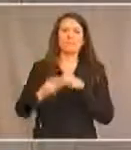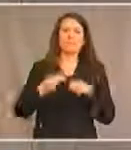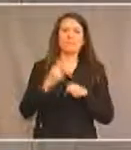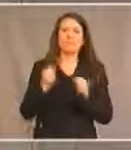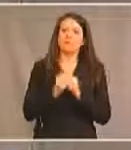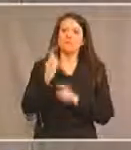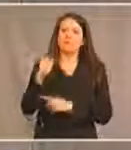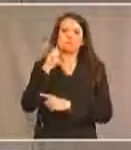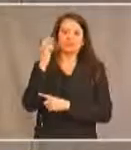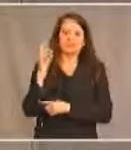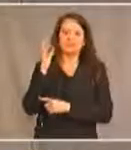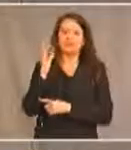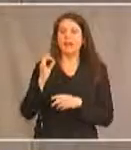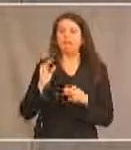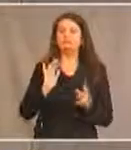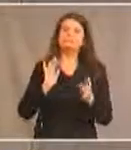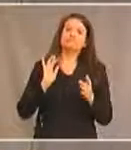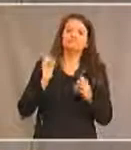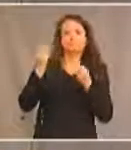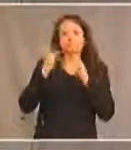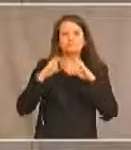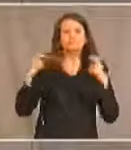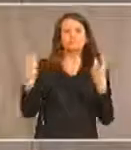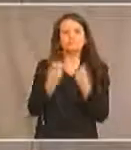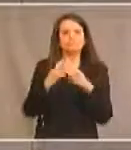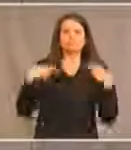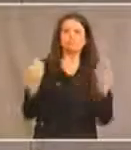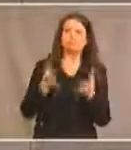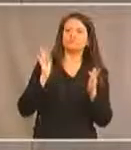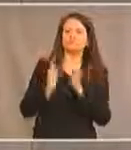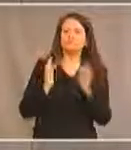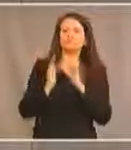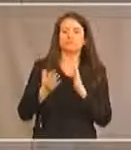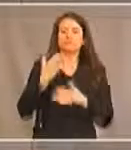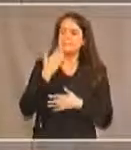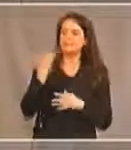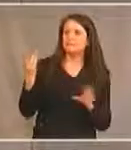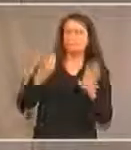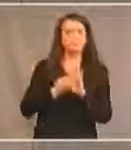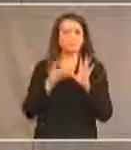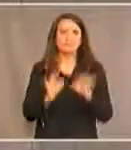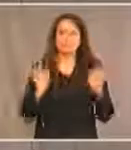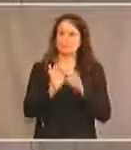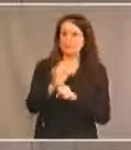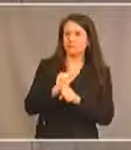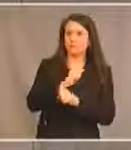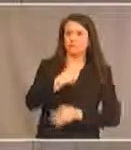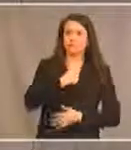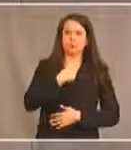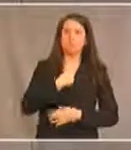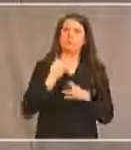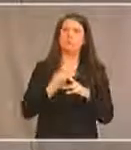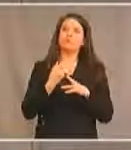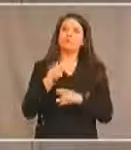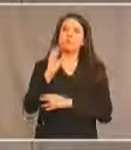notre webinaire. Merci de vous être joint à cette importante activité. Je suis Rosalma